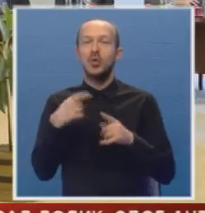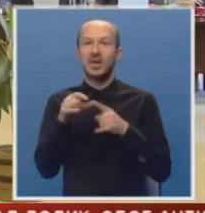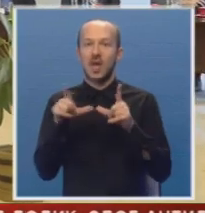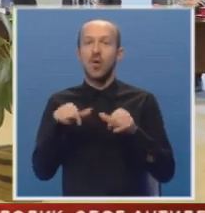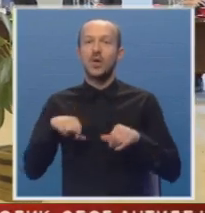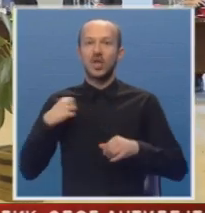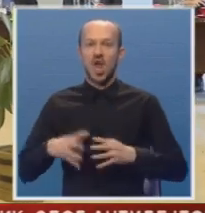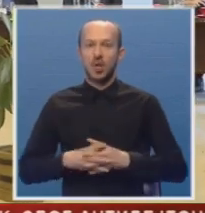kvartalu ove godine.